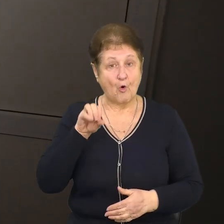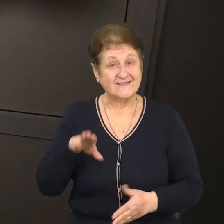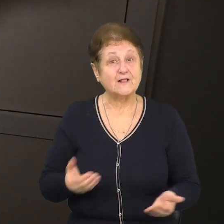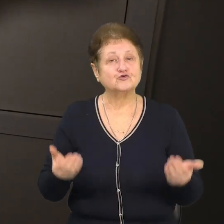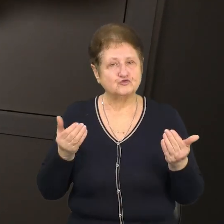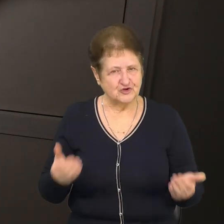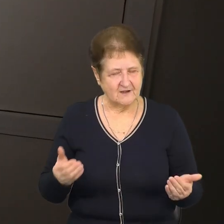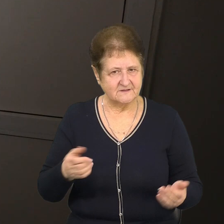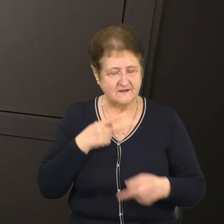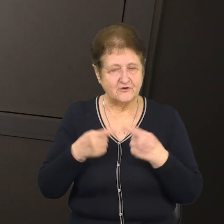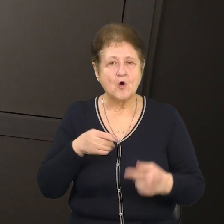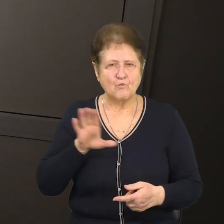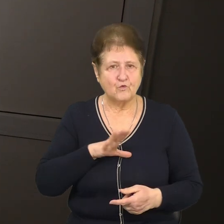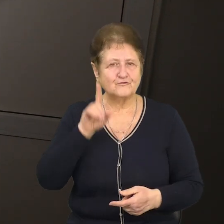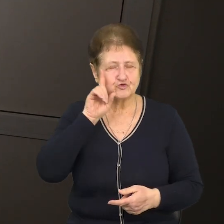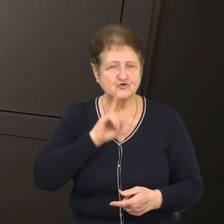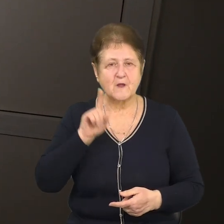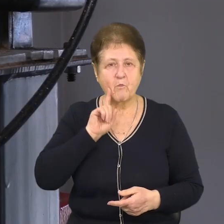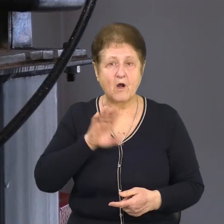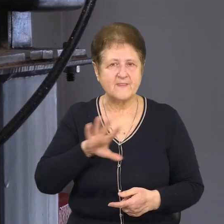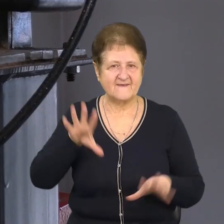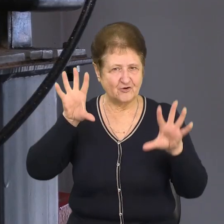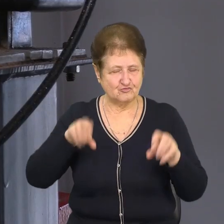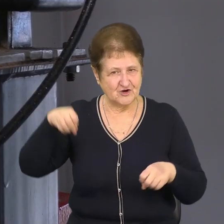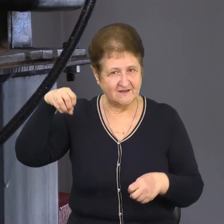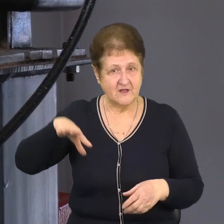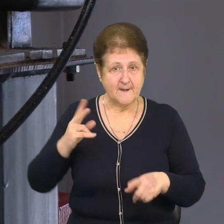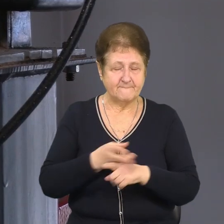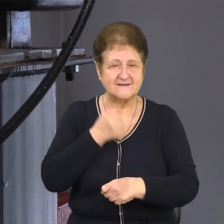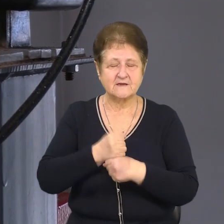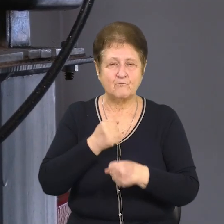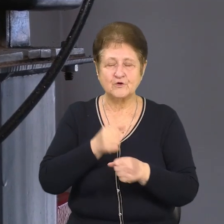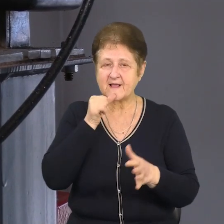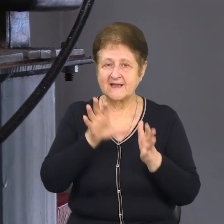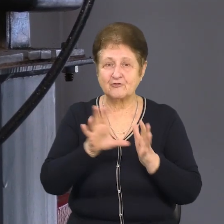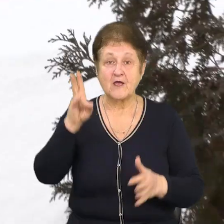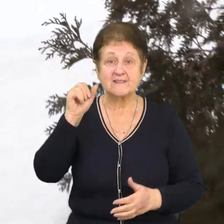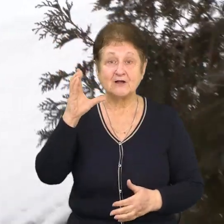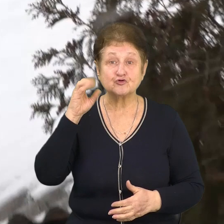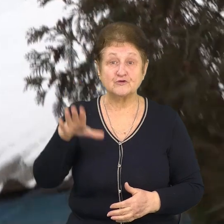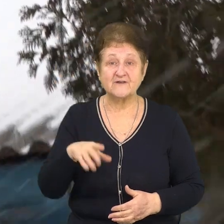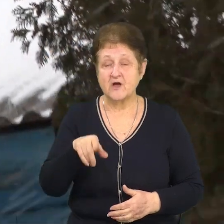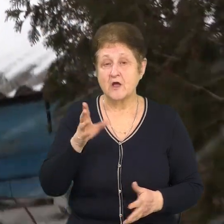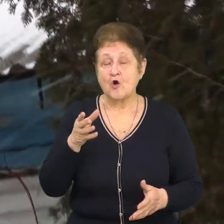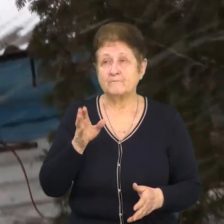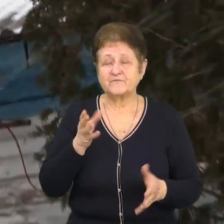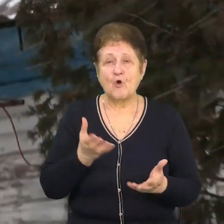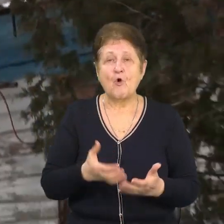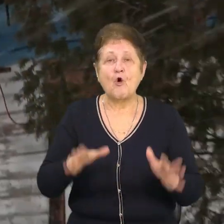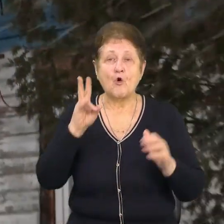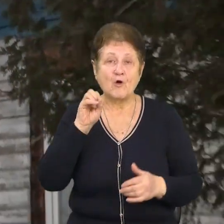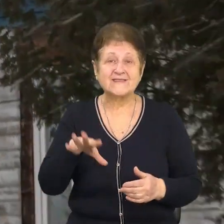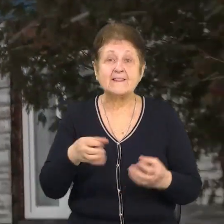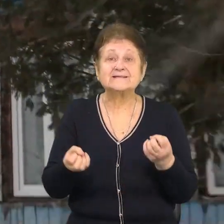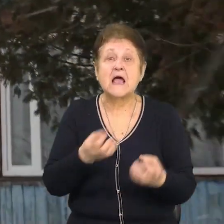фельдшерка. Був зручний, поки не вимикали світло. Без роботи електричних насосів котел закипає. Громадська організація